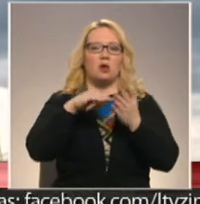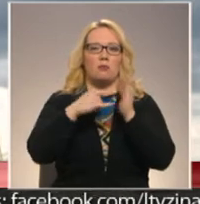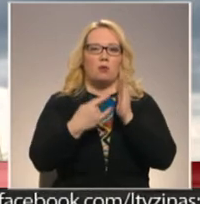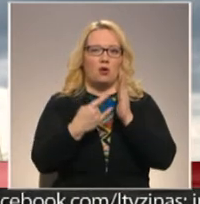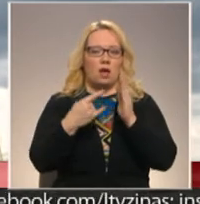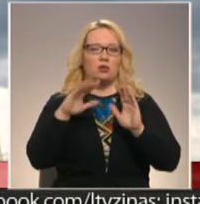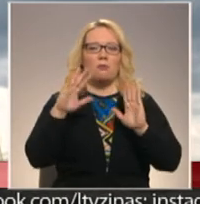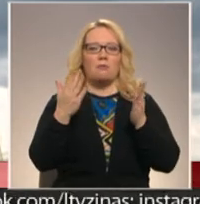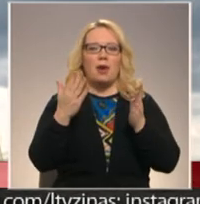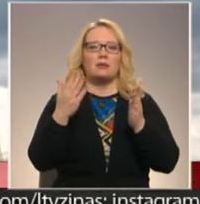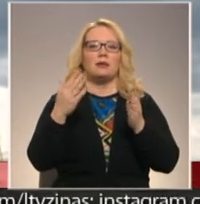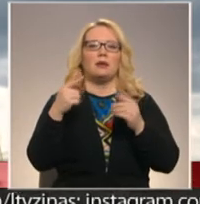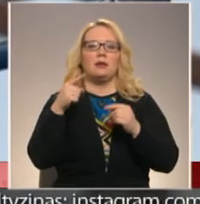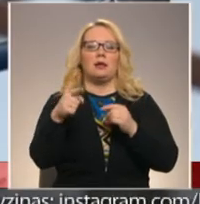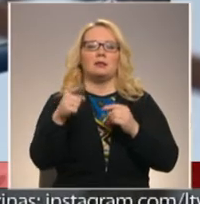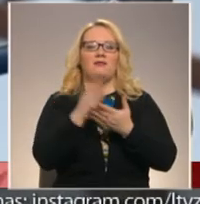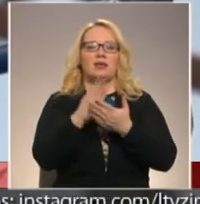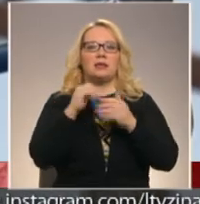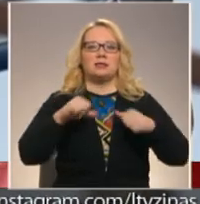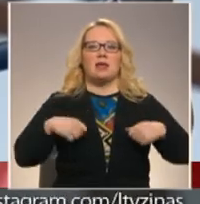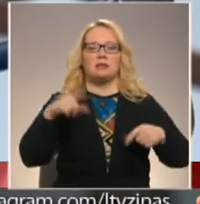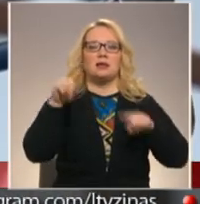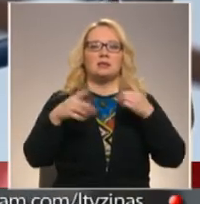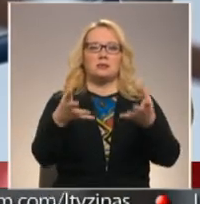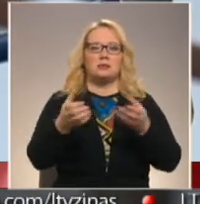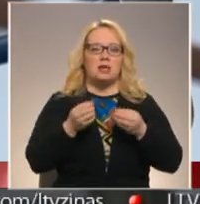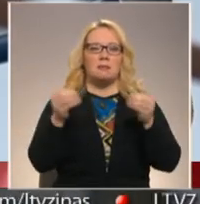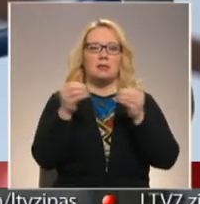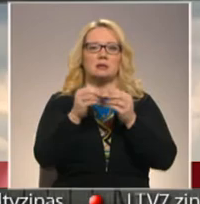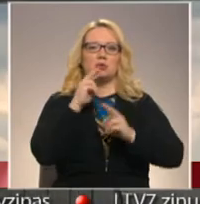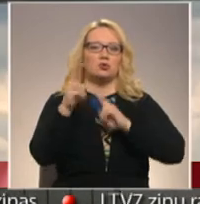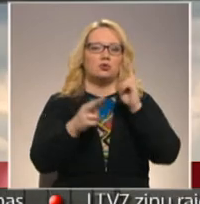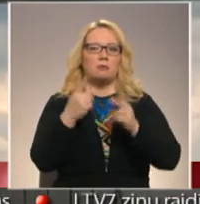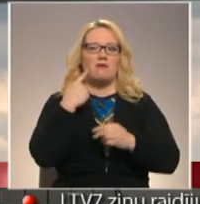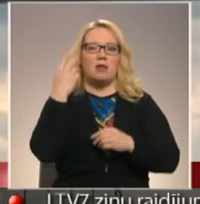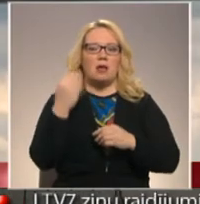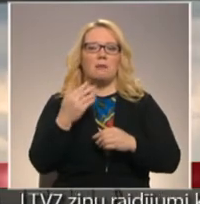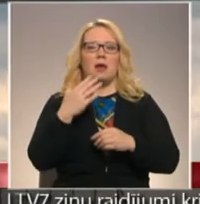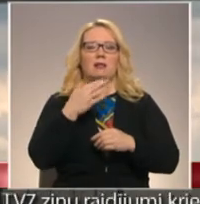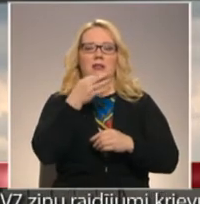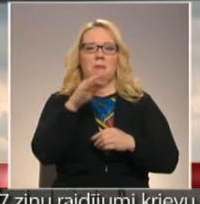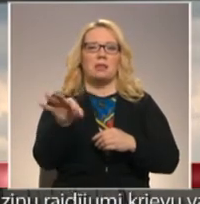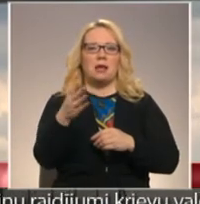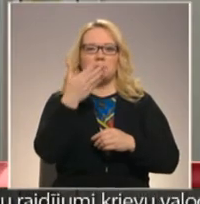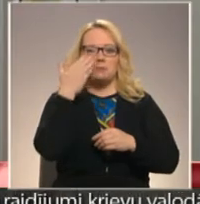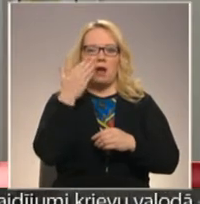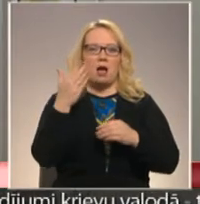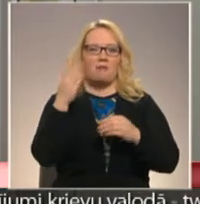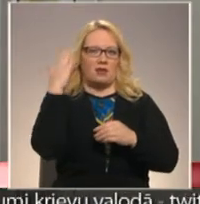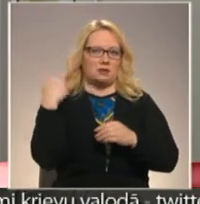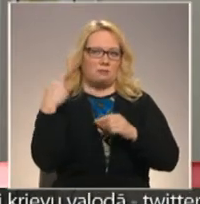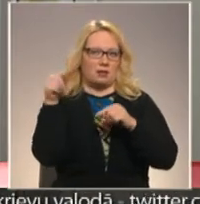tikmēr reģionālais valsts vids dienests, reziem saņem vairāk par desmit sūdzībām dienā par nepatīkamām smakām Ventspilī.